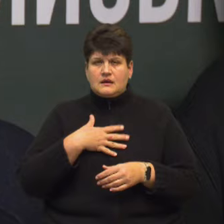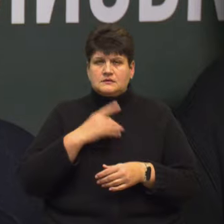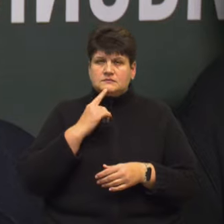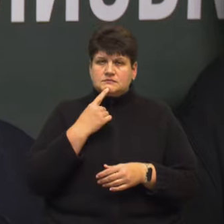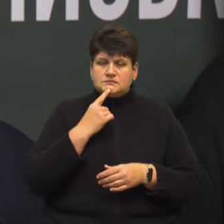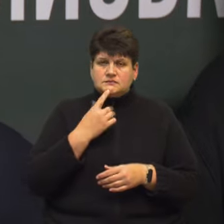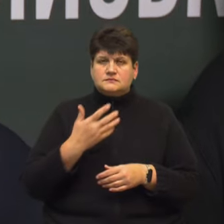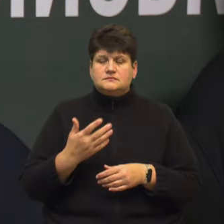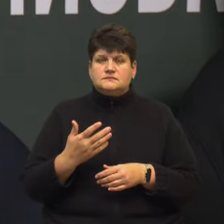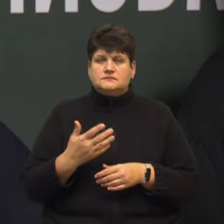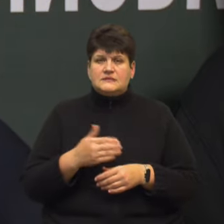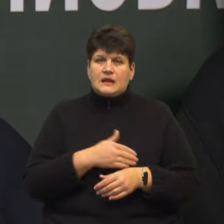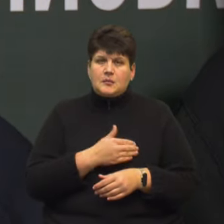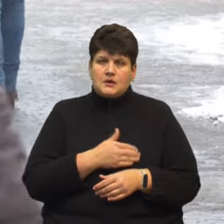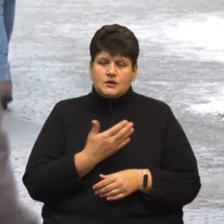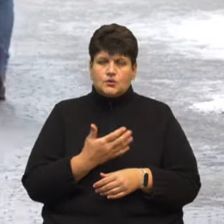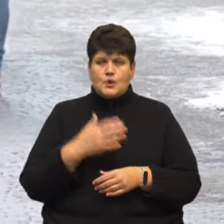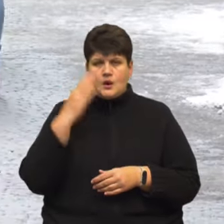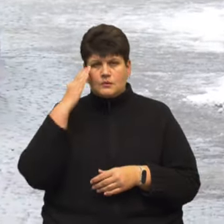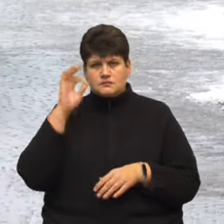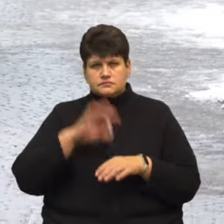температура, головна біль.